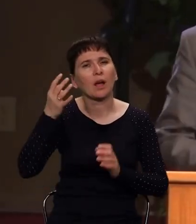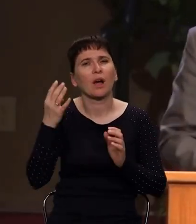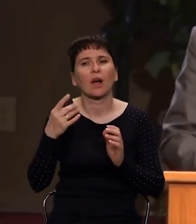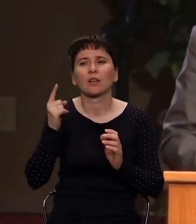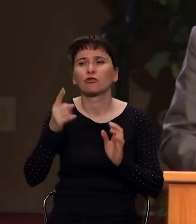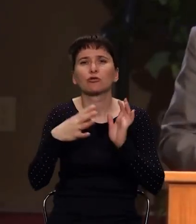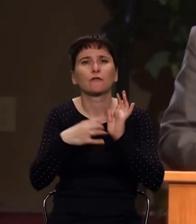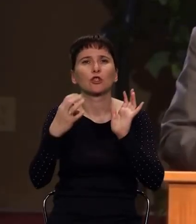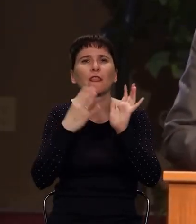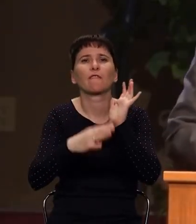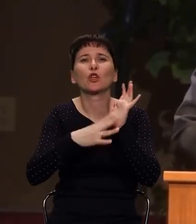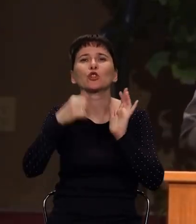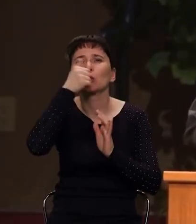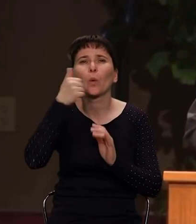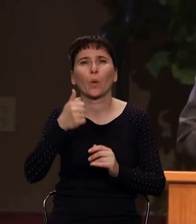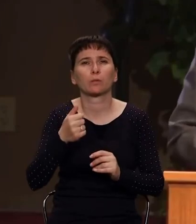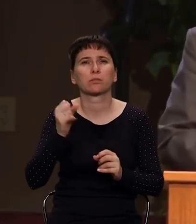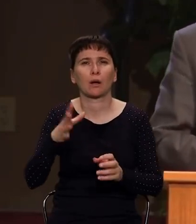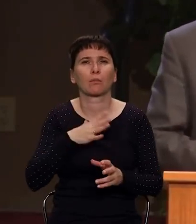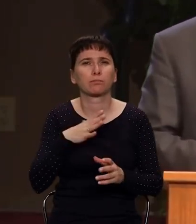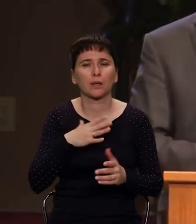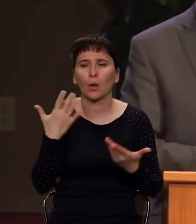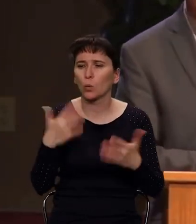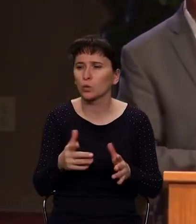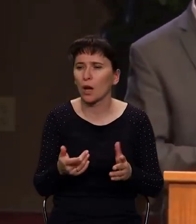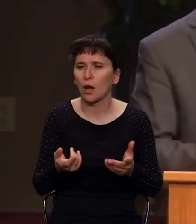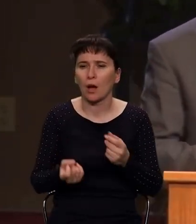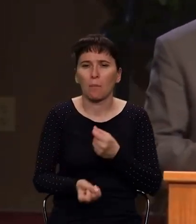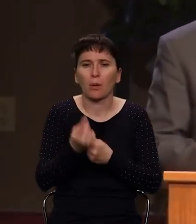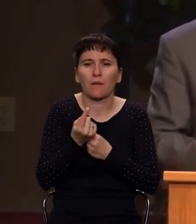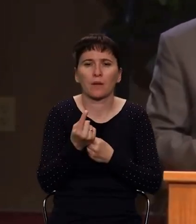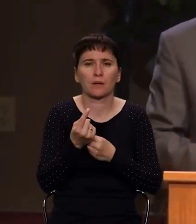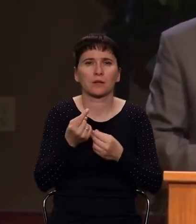сестры? Пошли финансы, пошла гуманитарка,